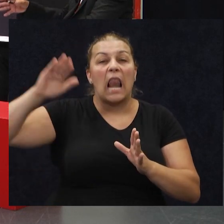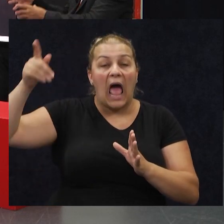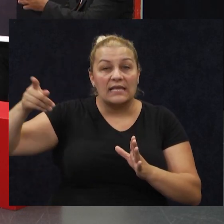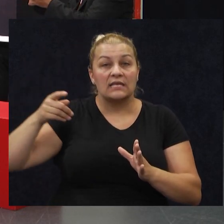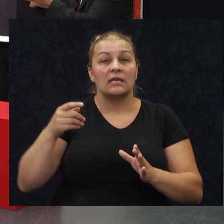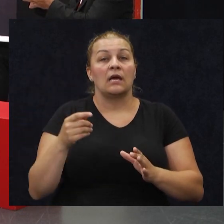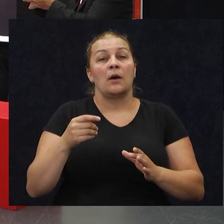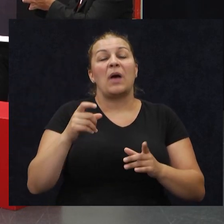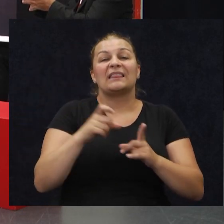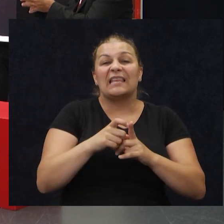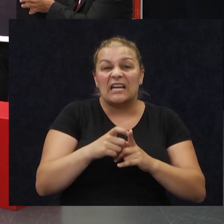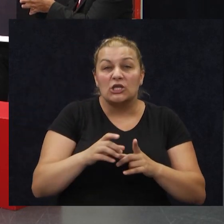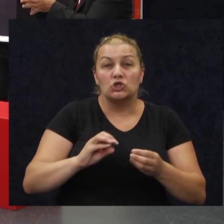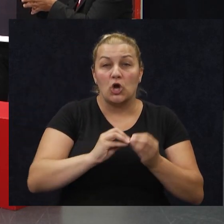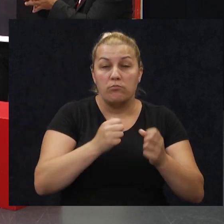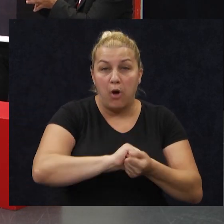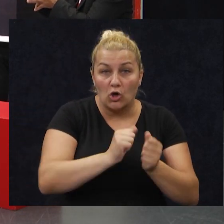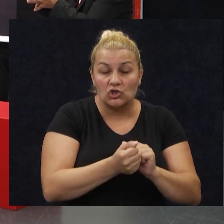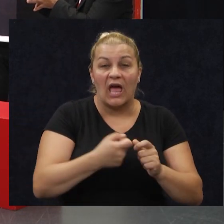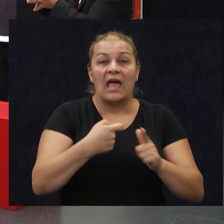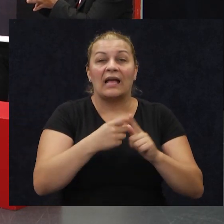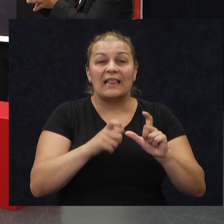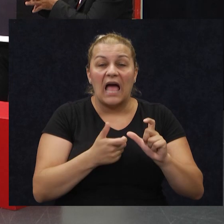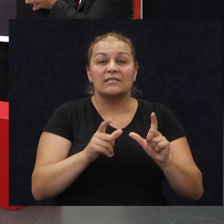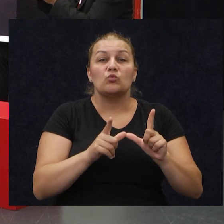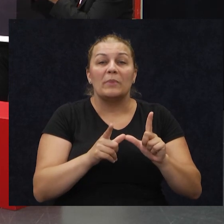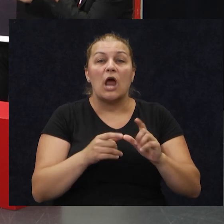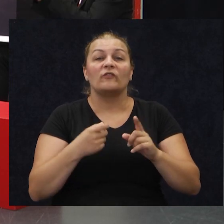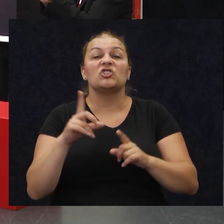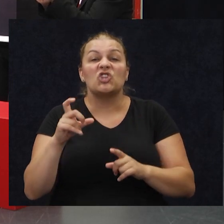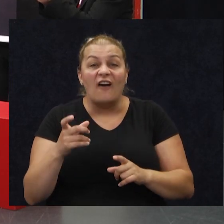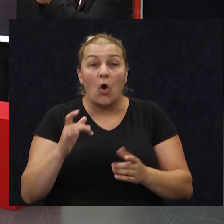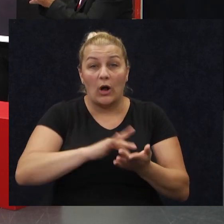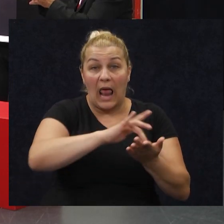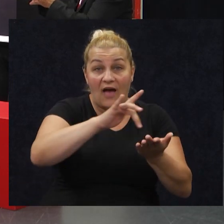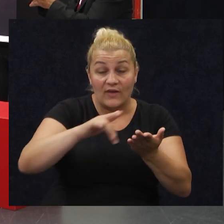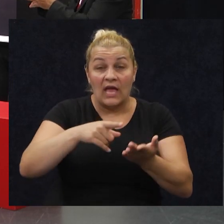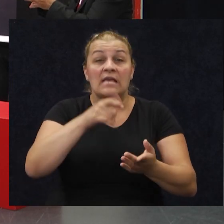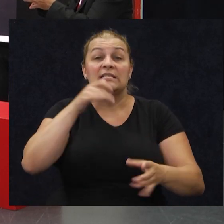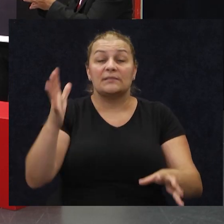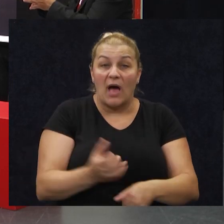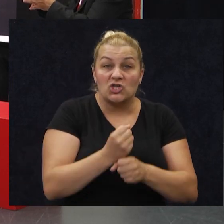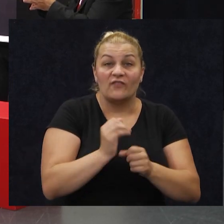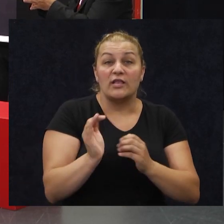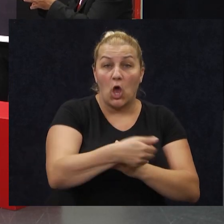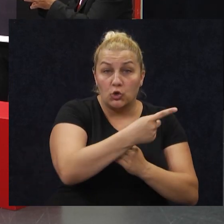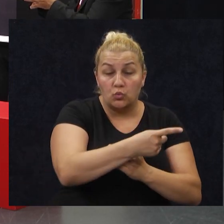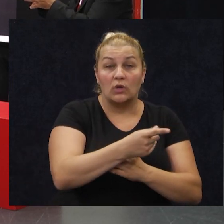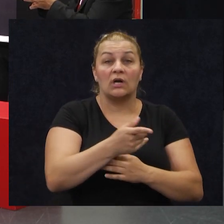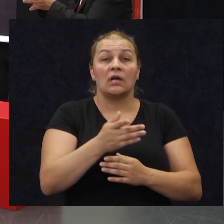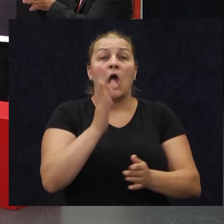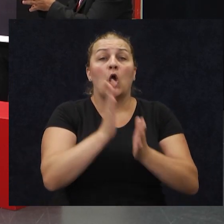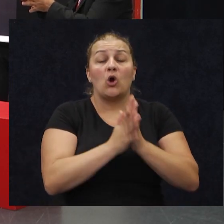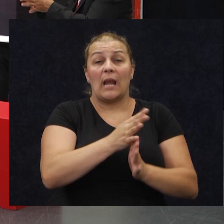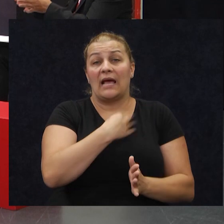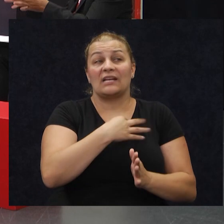pribude drniška, bojošnica, tljaci, umljanovići, čevoglave, potom spašavanje juga, gori i hrvatska, sa svih